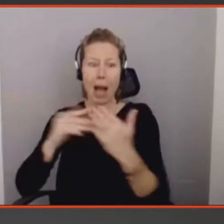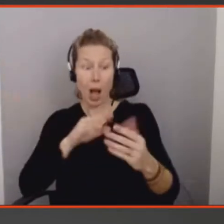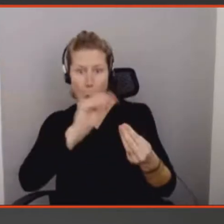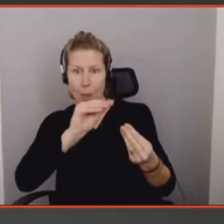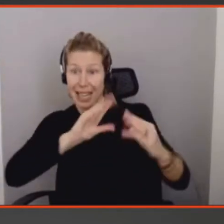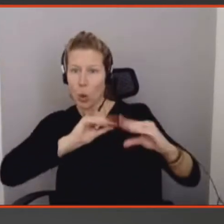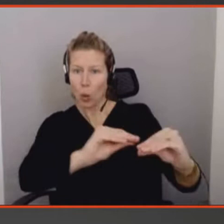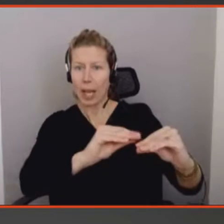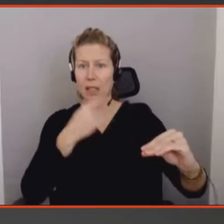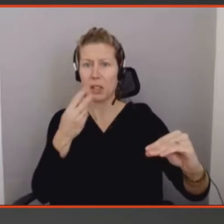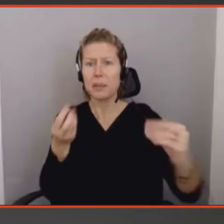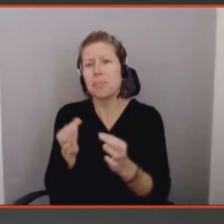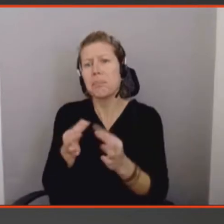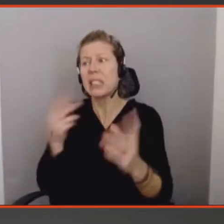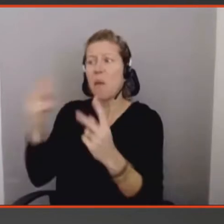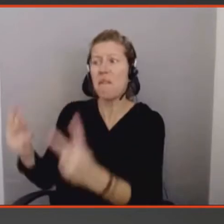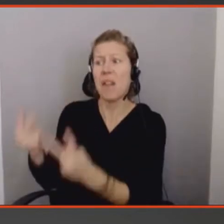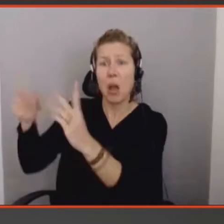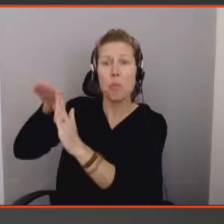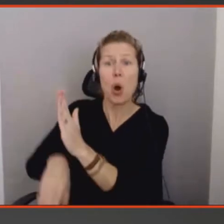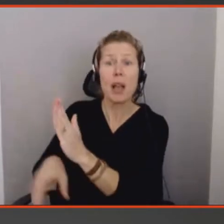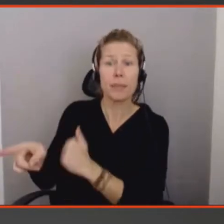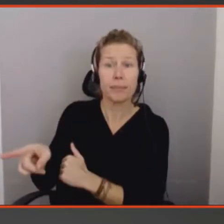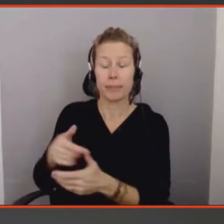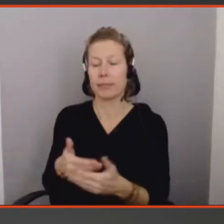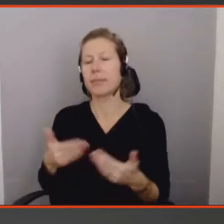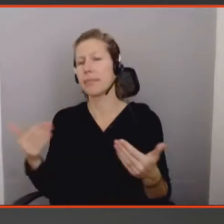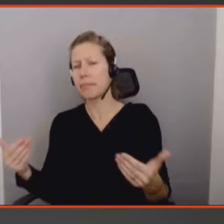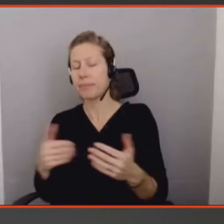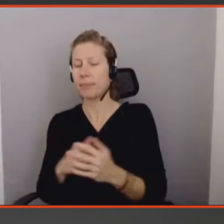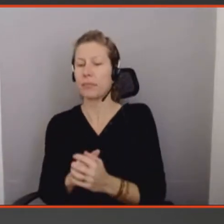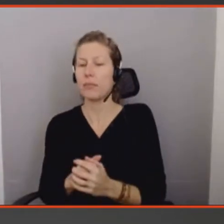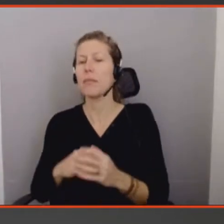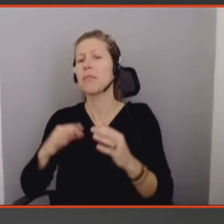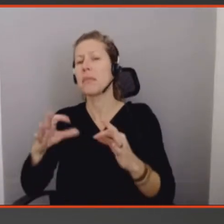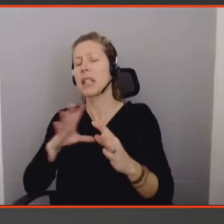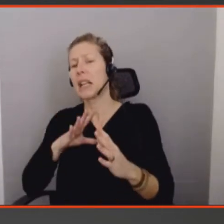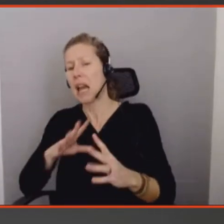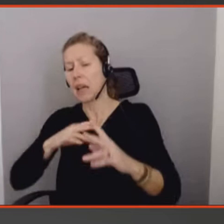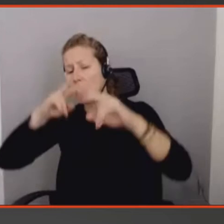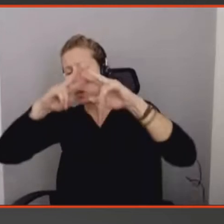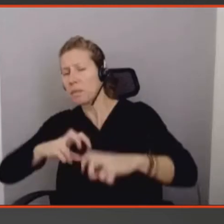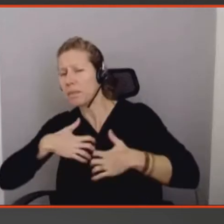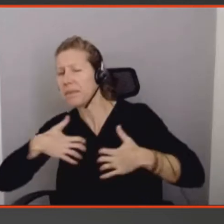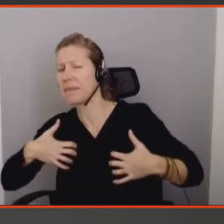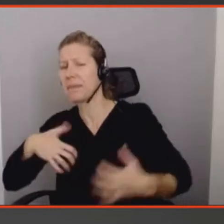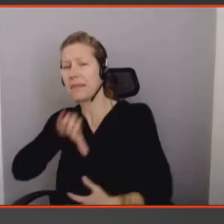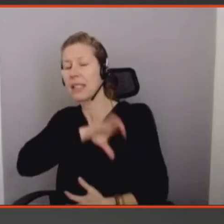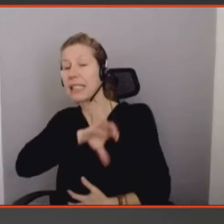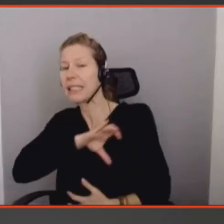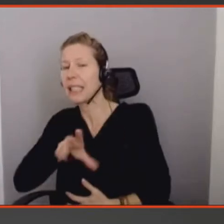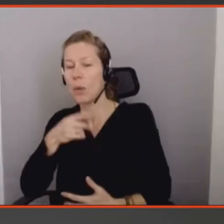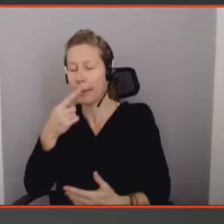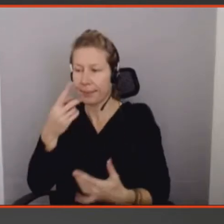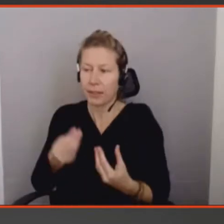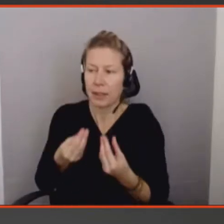Et du coup, il y a tout un tas de courants de recherche qui essayent de soutenir la réminiscence, d'attacher un petit peu l'intangible